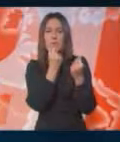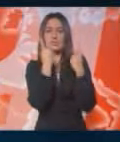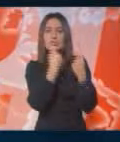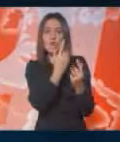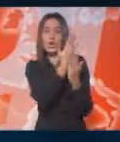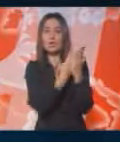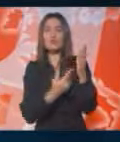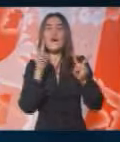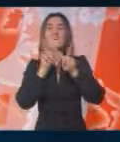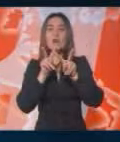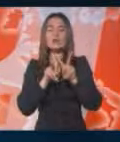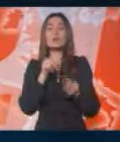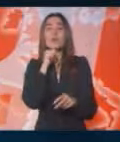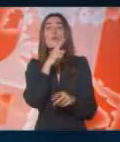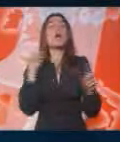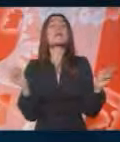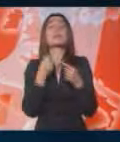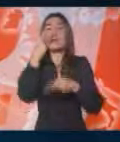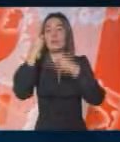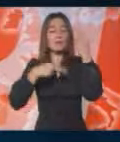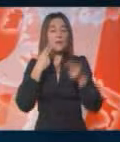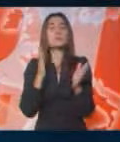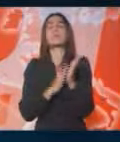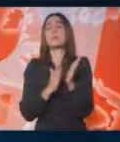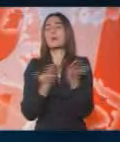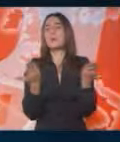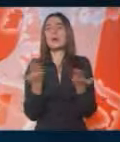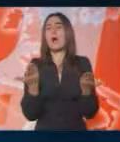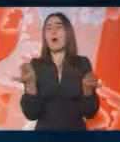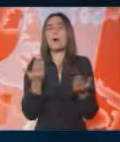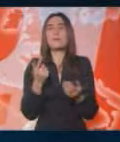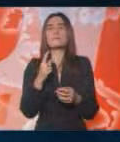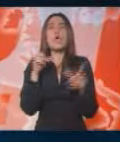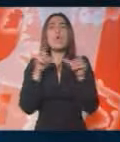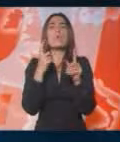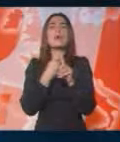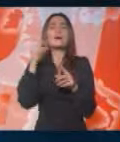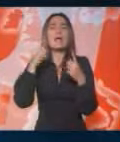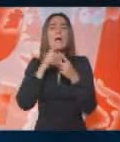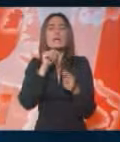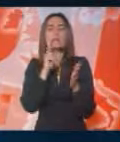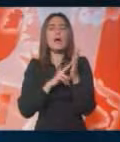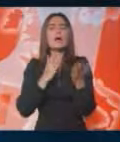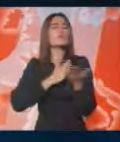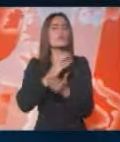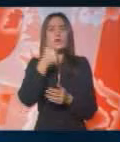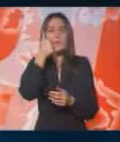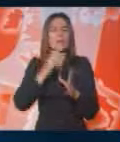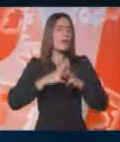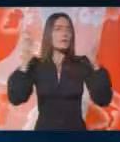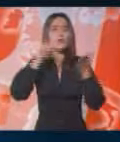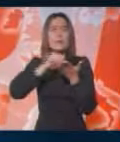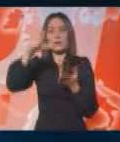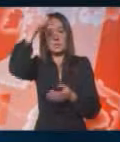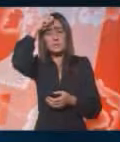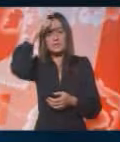na računu u Vašingtonu i služi za hitne intervencije. Naprimjer, poput Ukrajine u slučaju da se desi da recimo jedne ili dve najveće banke